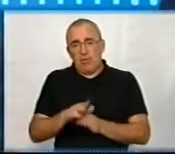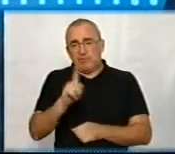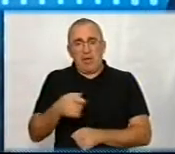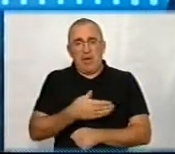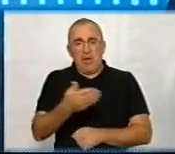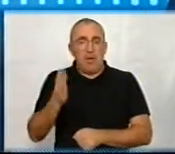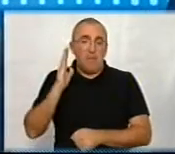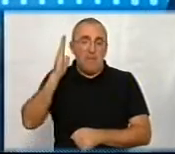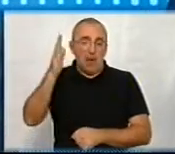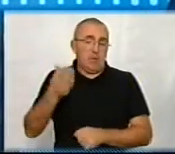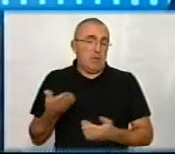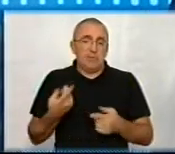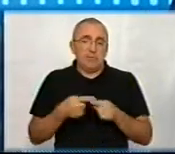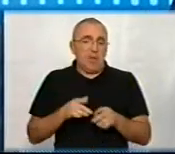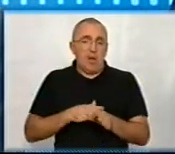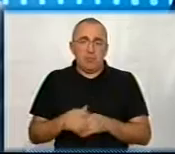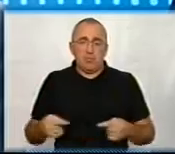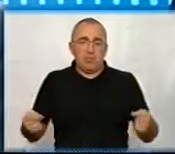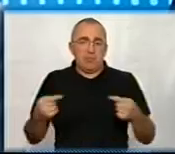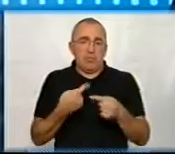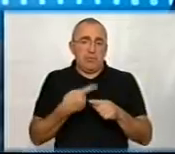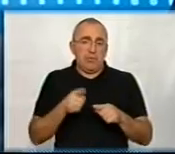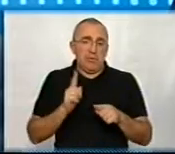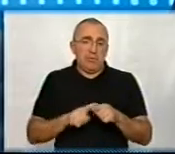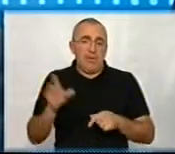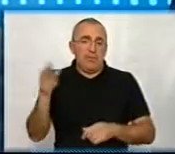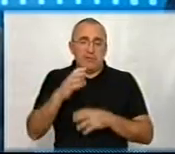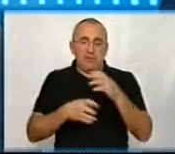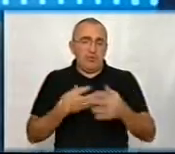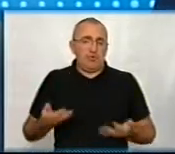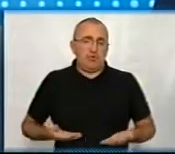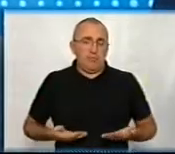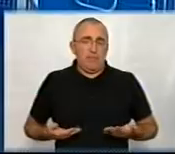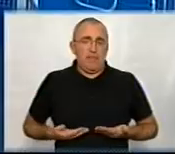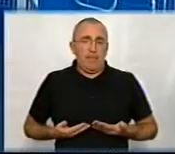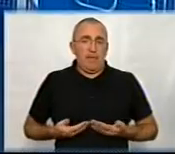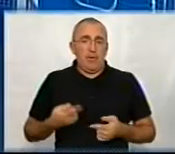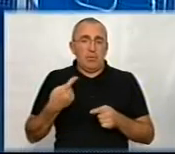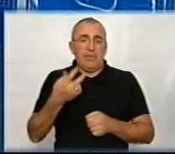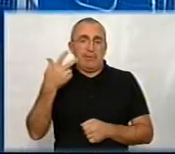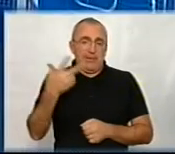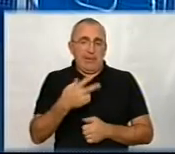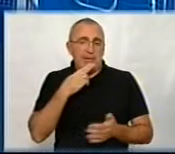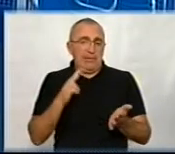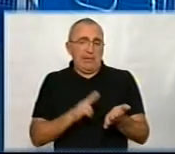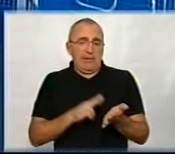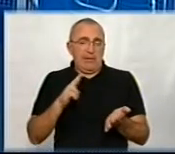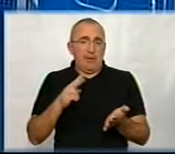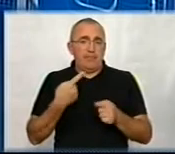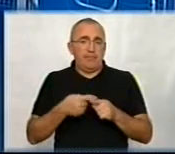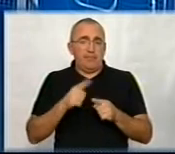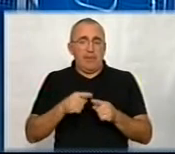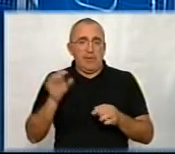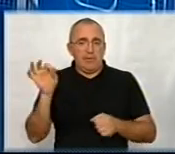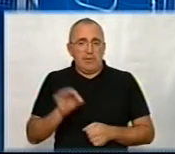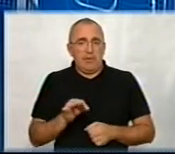майбутнє, ну, це абсолютно точно. Так весь світ живе. Цивілізований. Дивіться, тут три тренди. Ті, що ми помітили, десь разом,